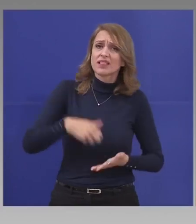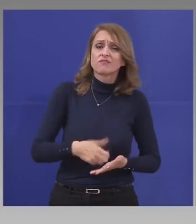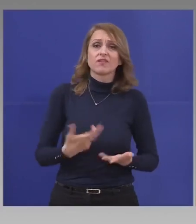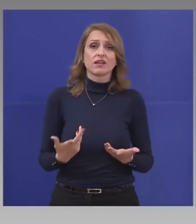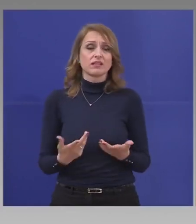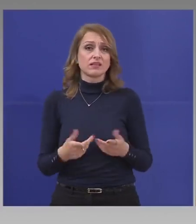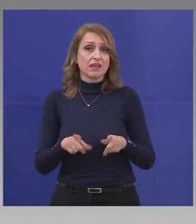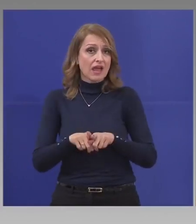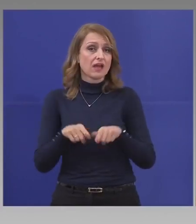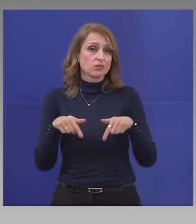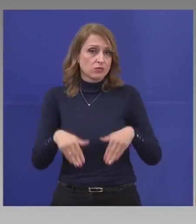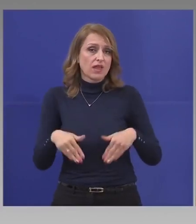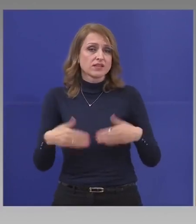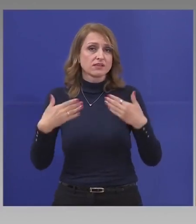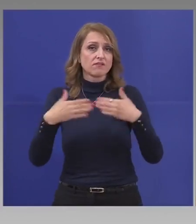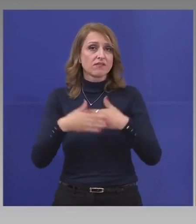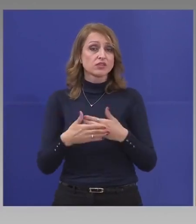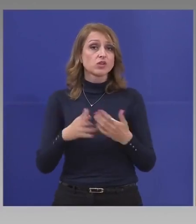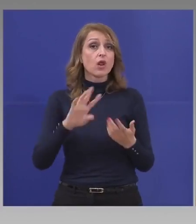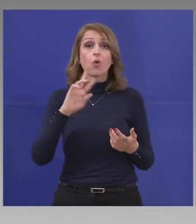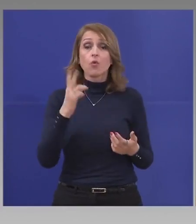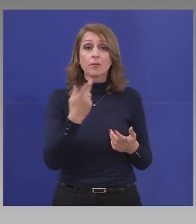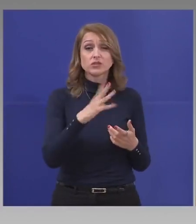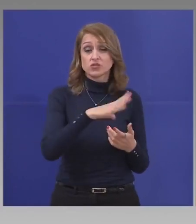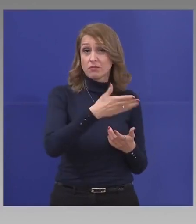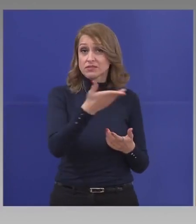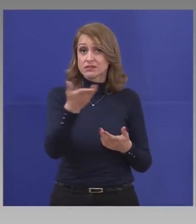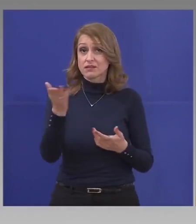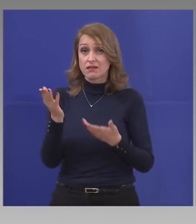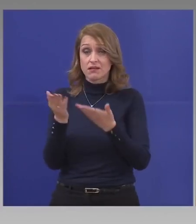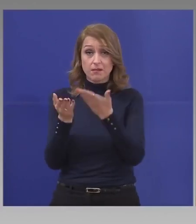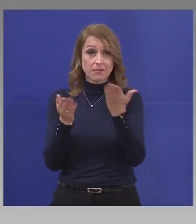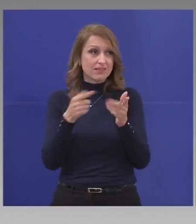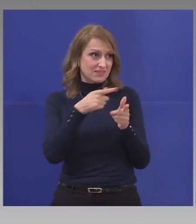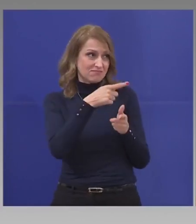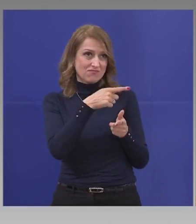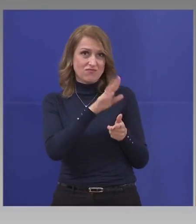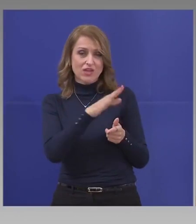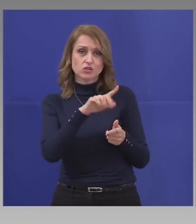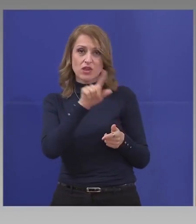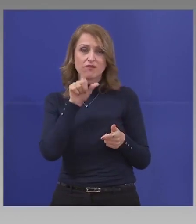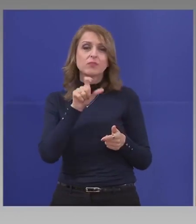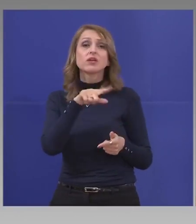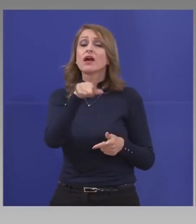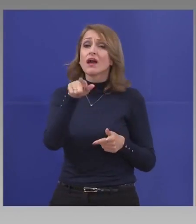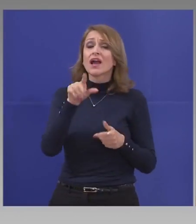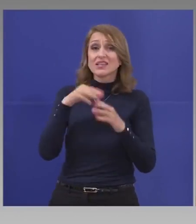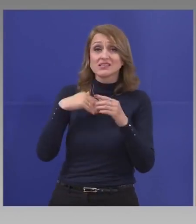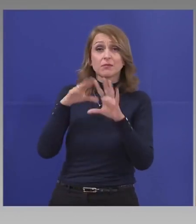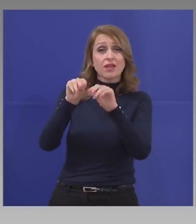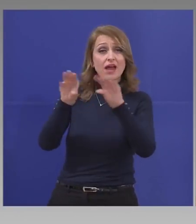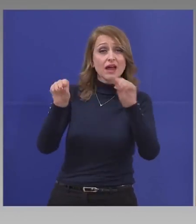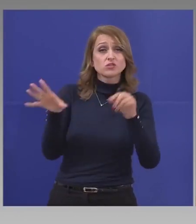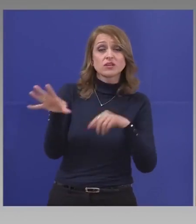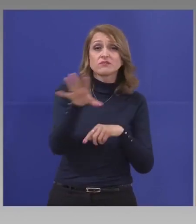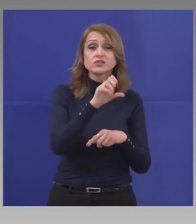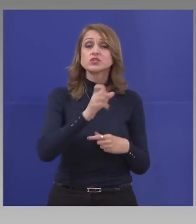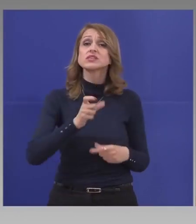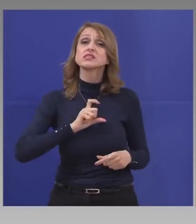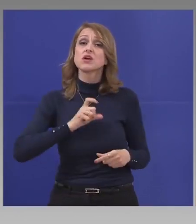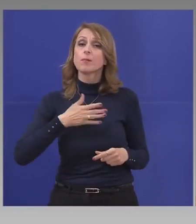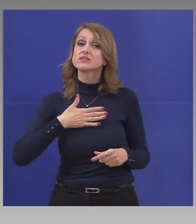както тая вечер. Обръщам се към тези, на базата на вашия въпрос, собственици на предприятия, че